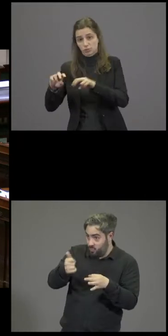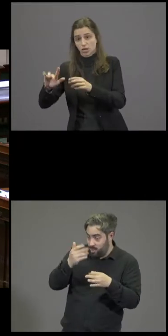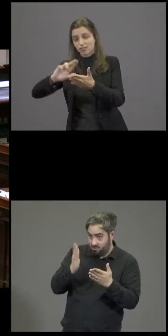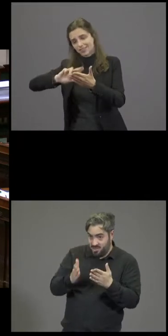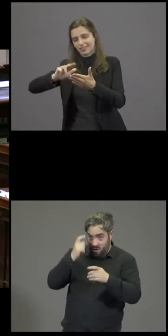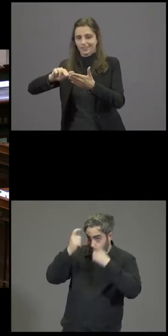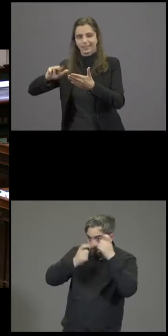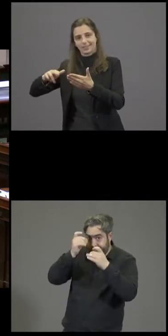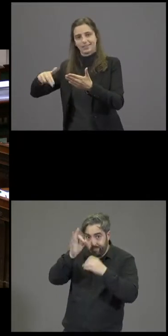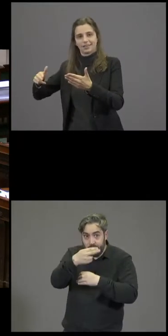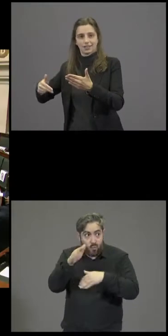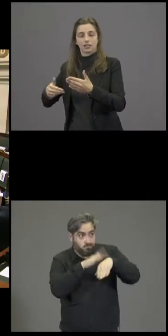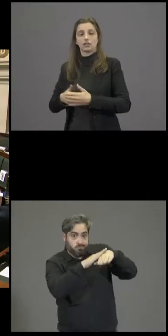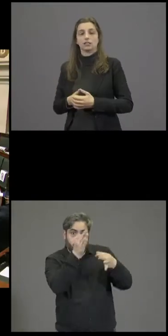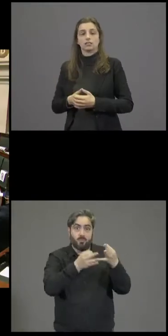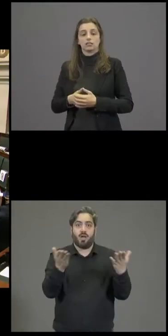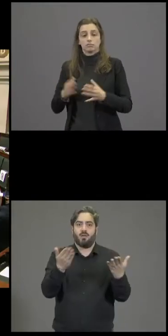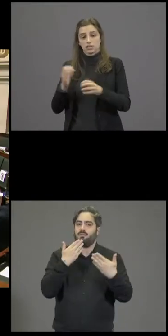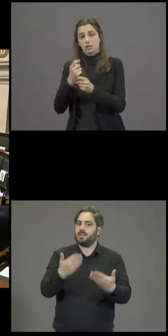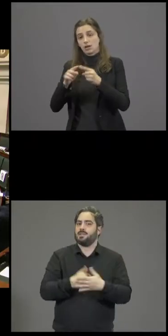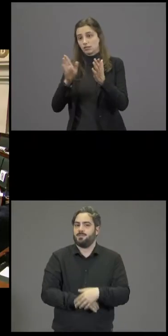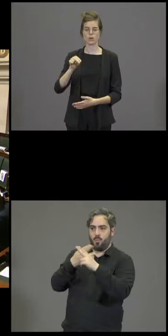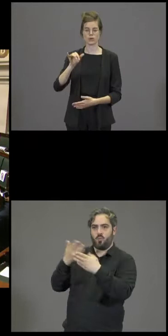? Je vous remercie. Merci monsieur le Président.